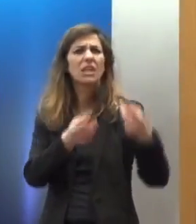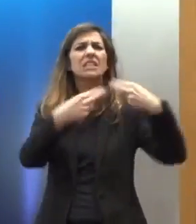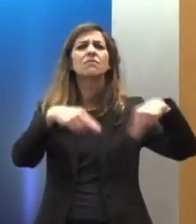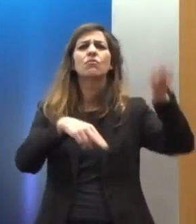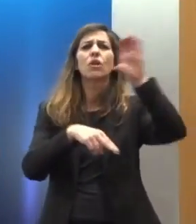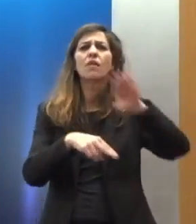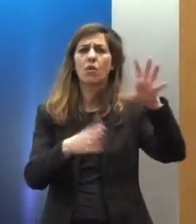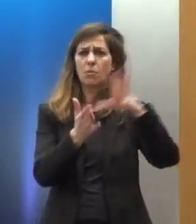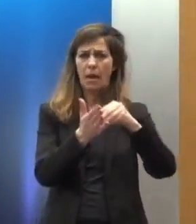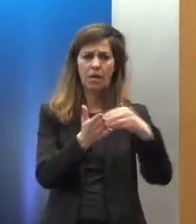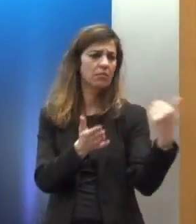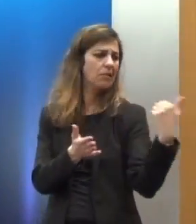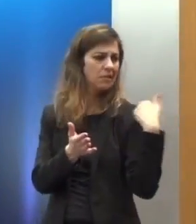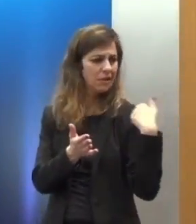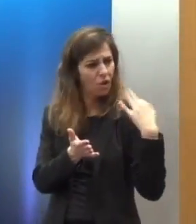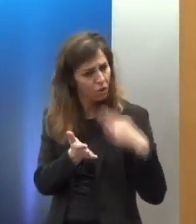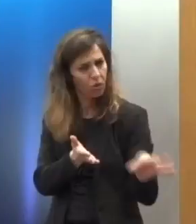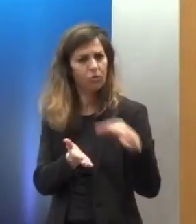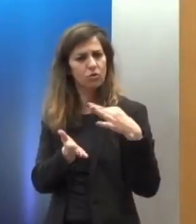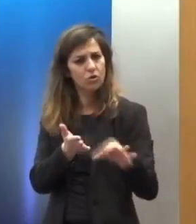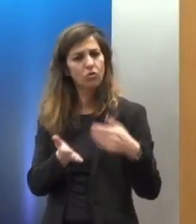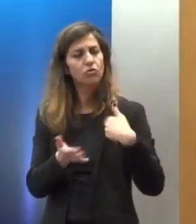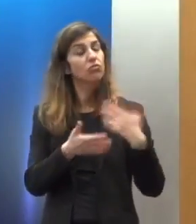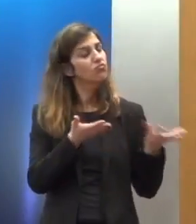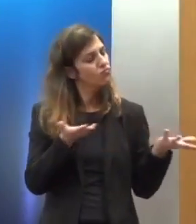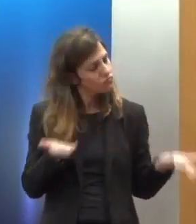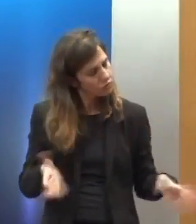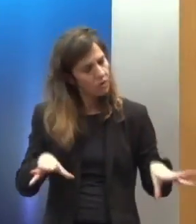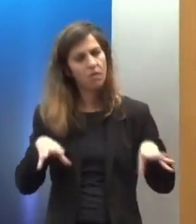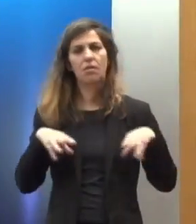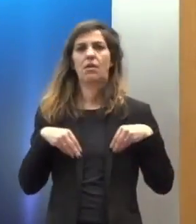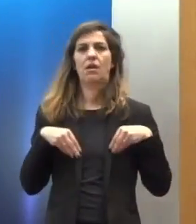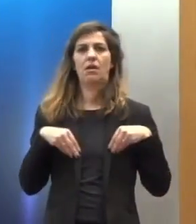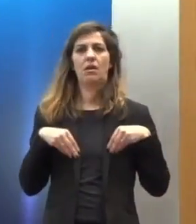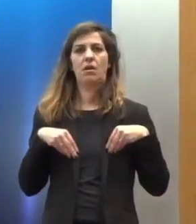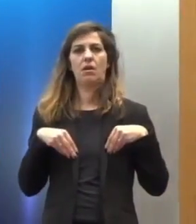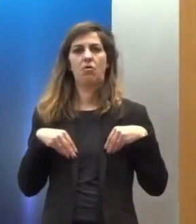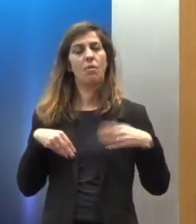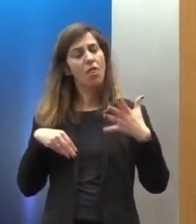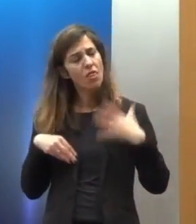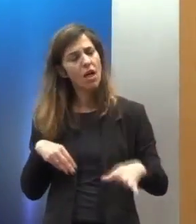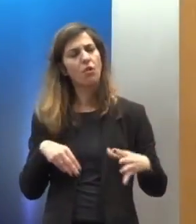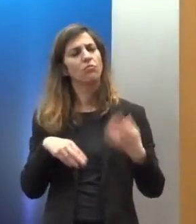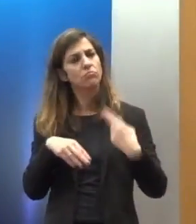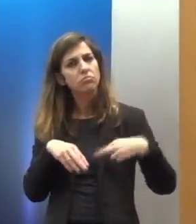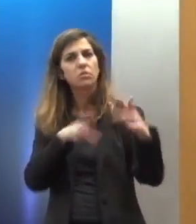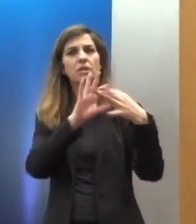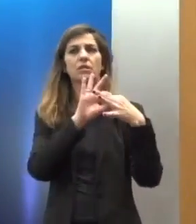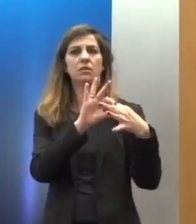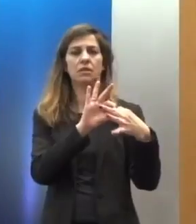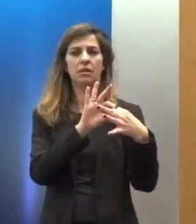πω ότι τις αντιμετωπίζουμε καλοπροαίρετα και ζητάμε περαιτέρω συνεργασία και